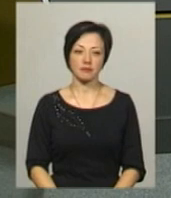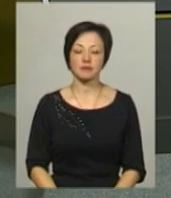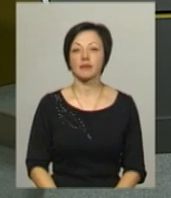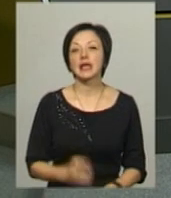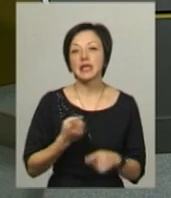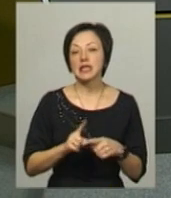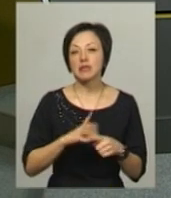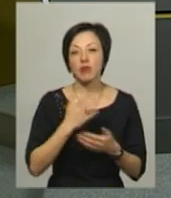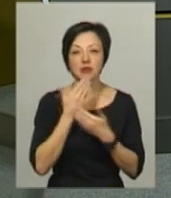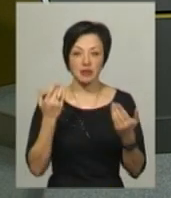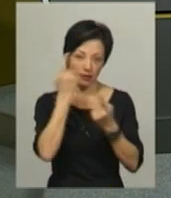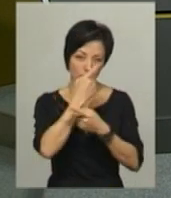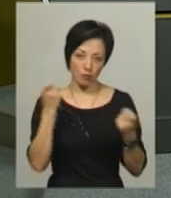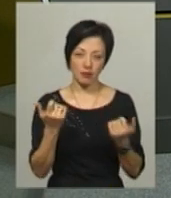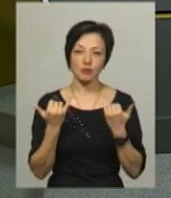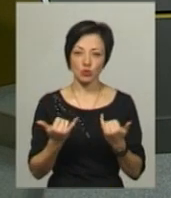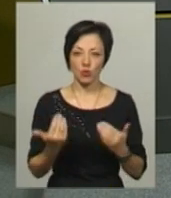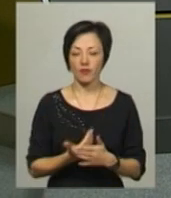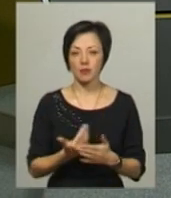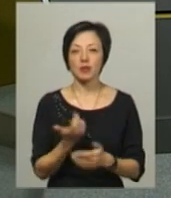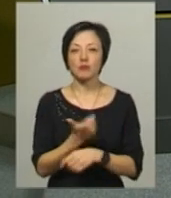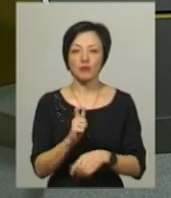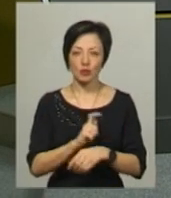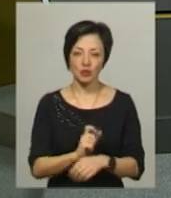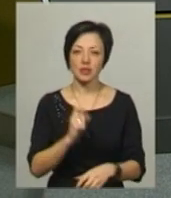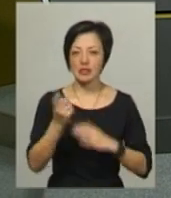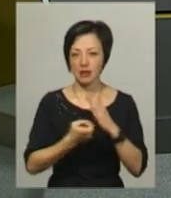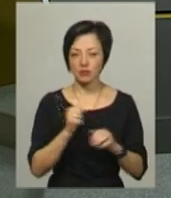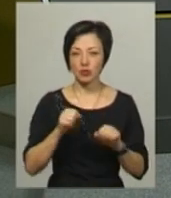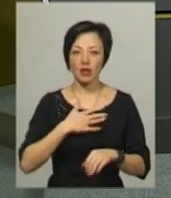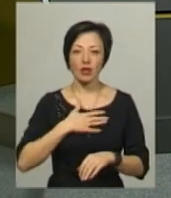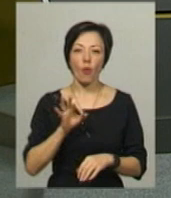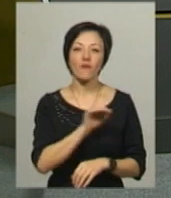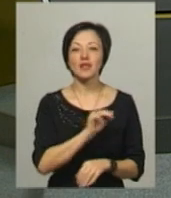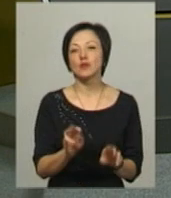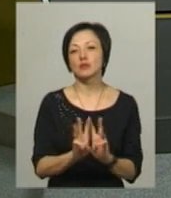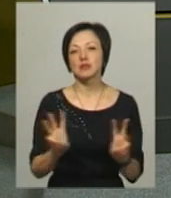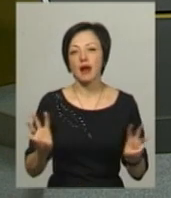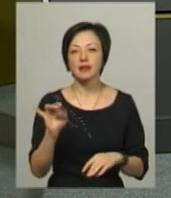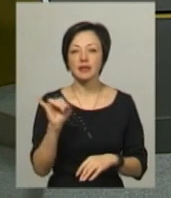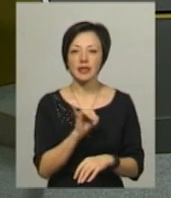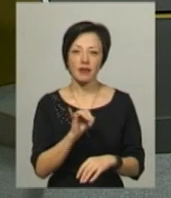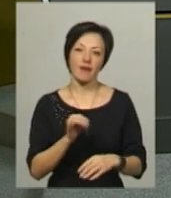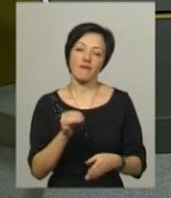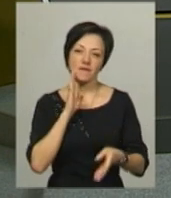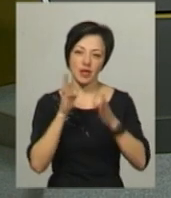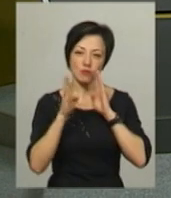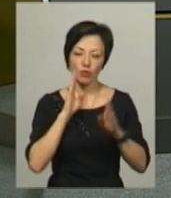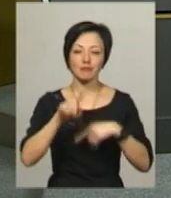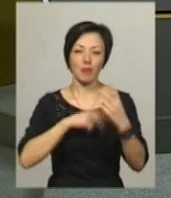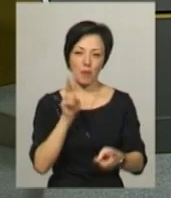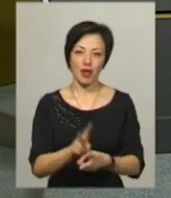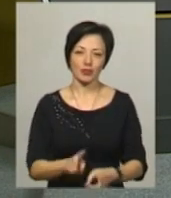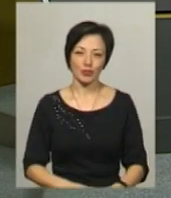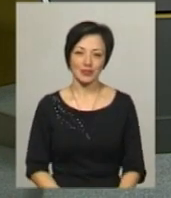Це була остання інформація цього випуску. Більше новин ви можете дізнатись на нашому офіційному сайті та на сторінці у Фейсбук. Побачимось!